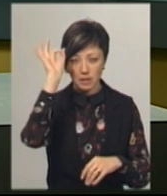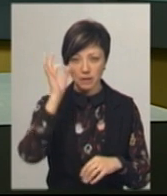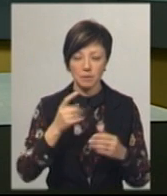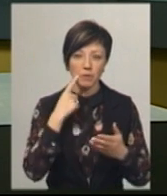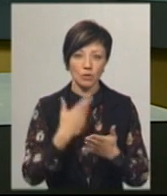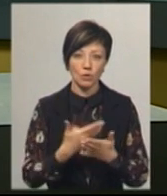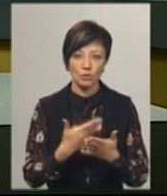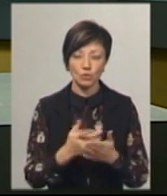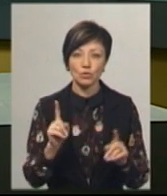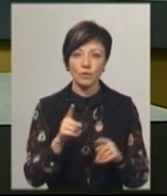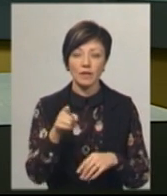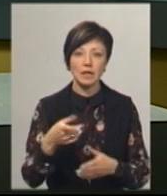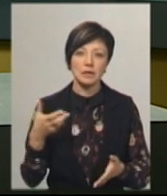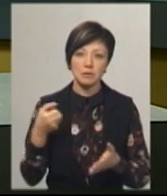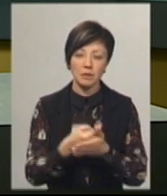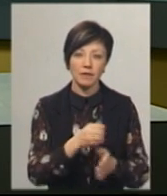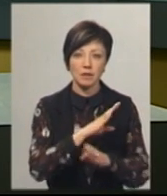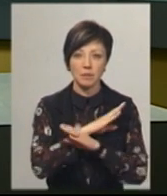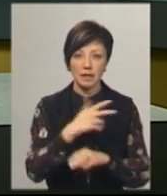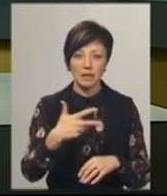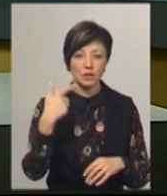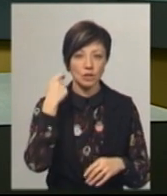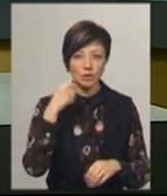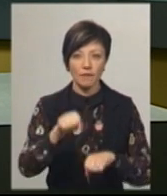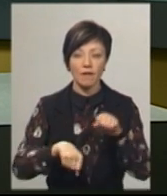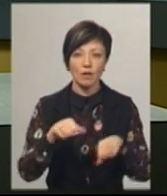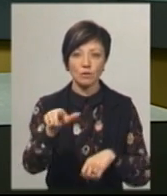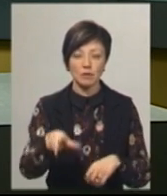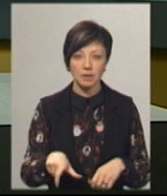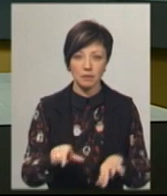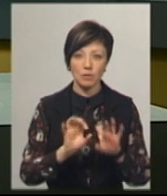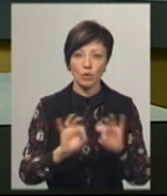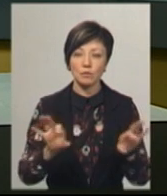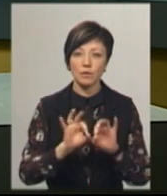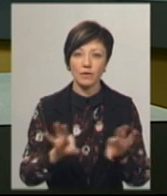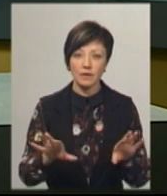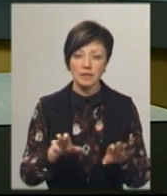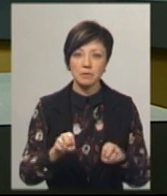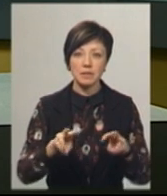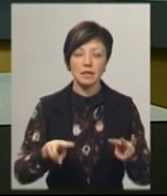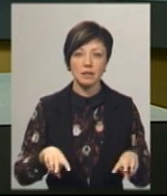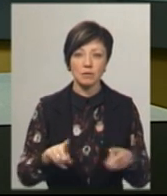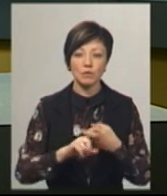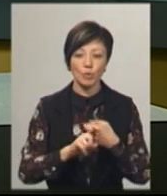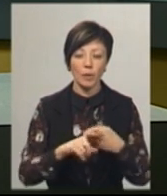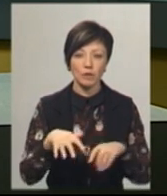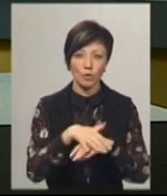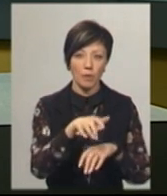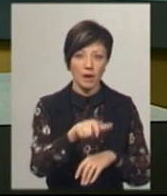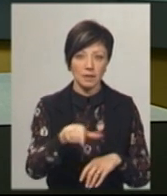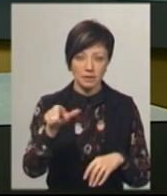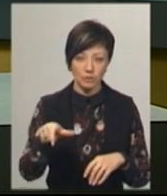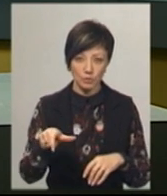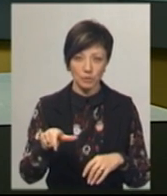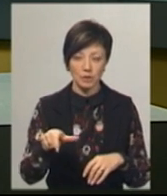підозрюють у тому, що він збив на смерть 30-річну велосипедистку. Про це Суспільному сказала спеціалістка по зв'язкам з громадськістю